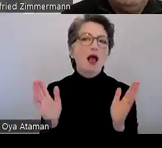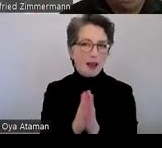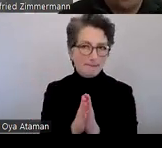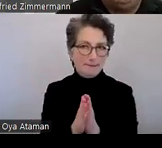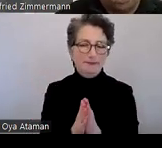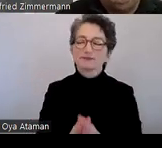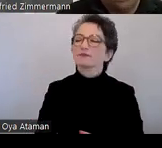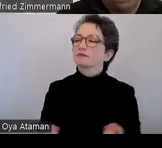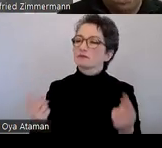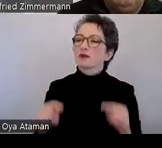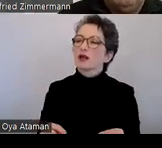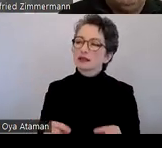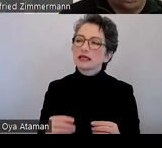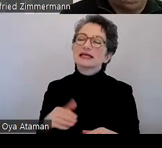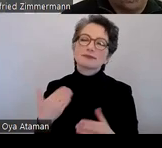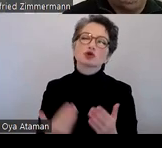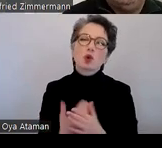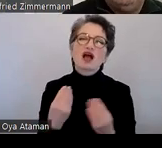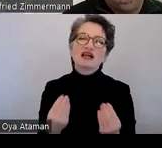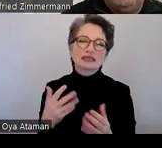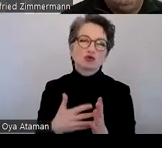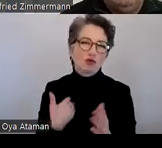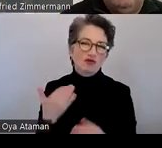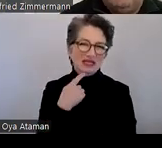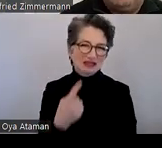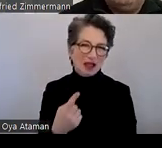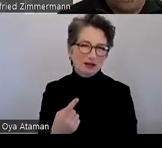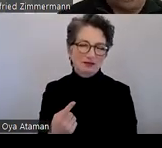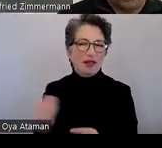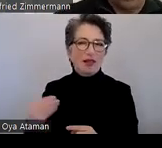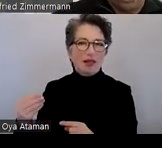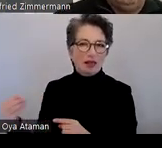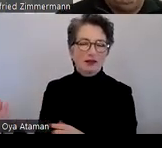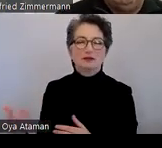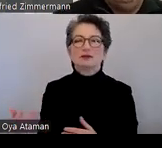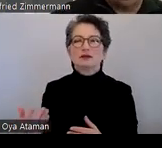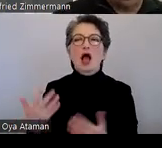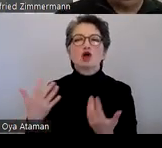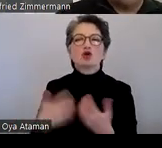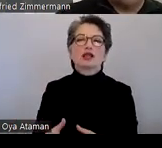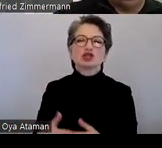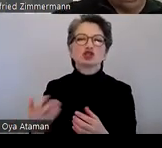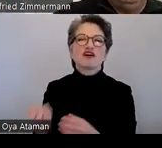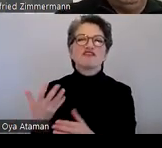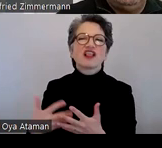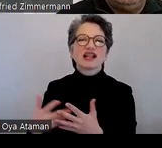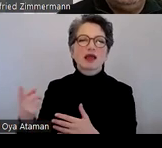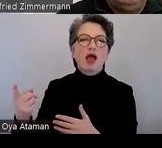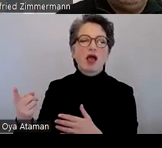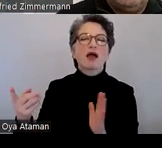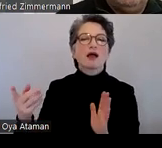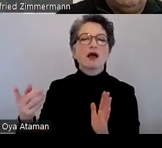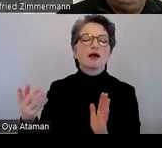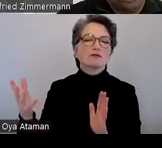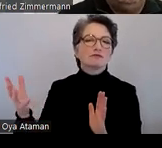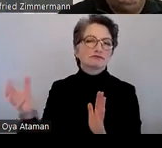Qualitätsprüfungen, die ich vorhin erwähnt habe, wie Erkennung von automatisch generierten Texten.